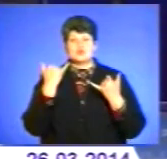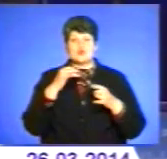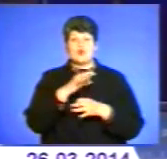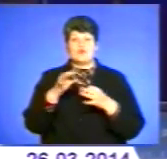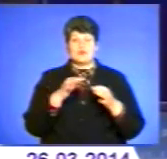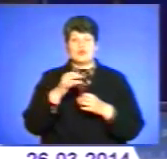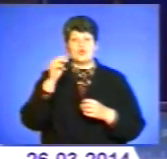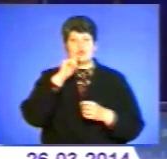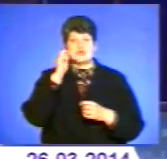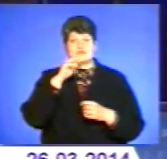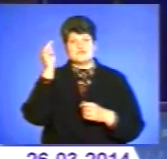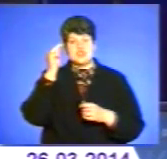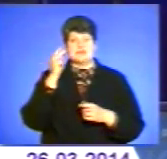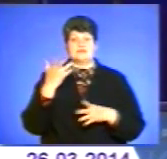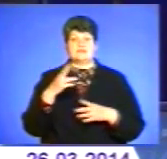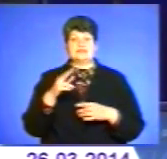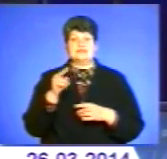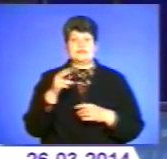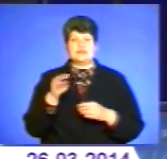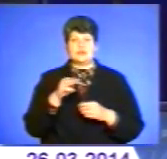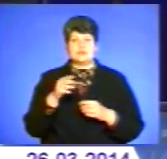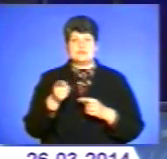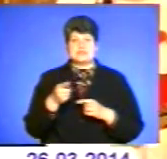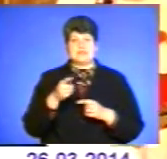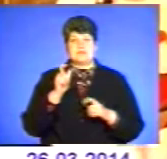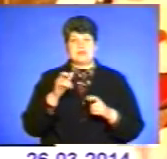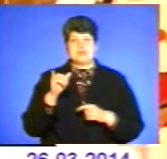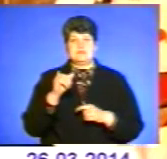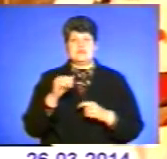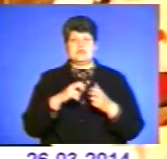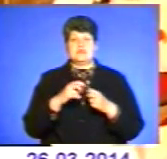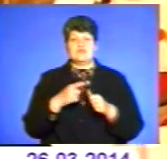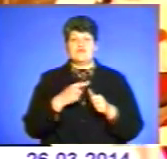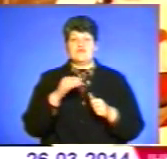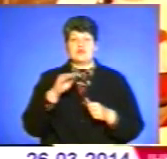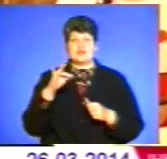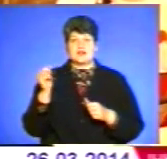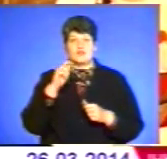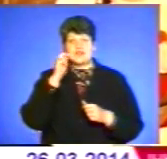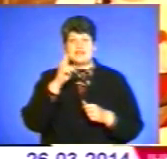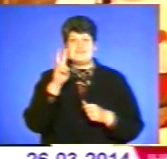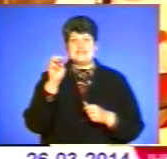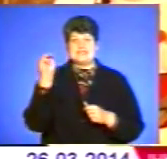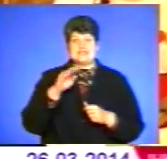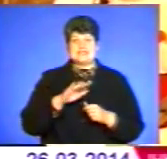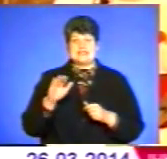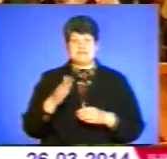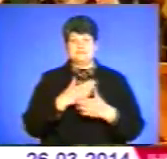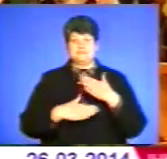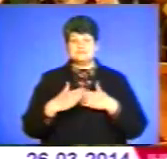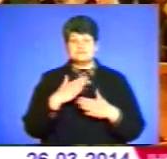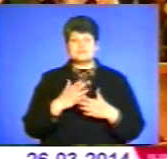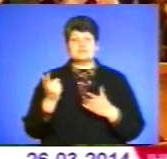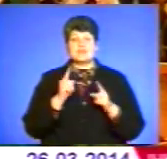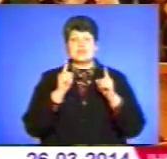навчальному семінарі у Тернопільській гімназії імені Івана Франка. В Україні понад 200 тисяч дітей з особливими потребами.